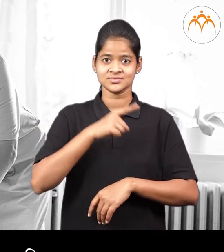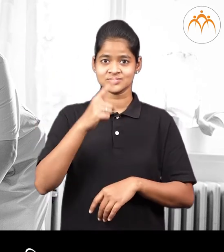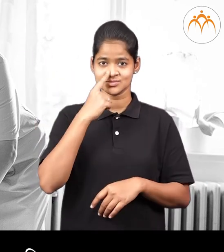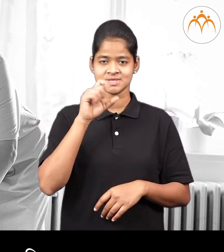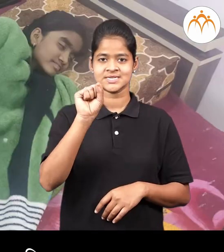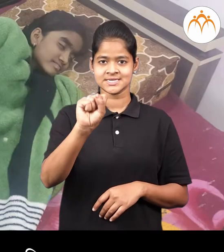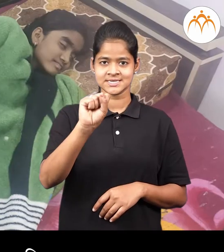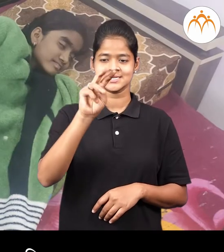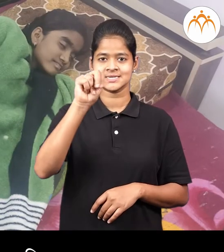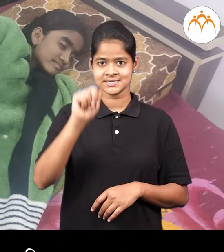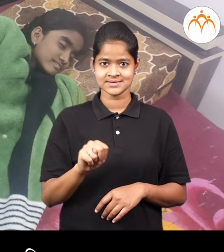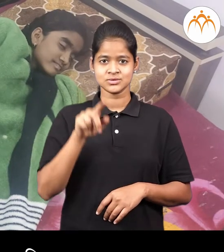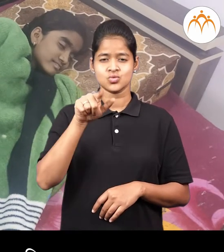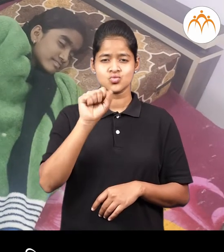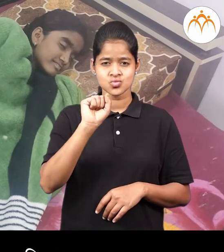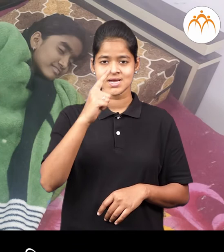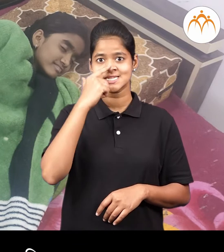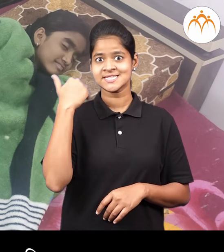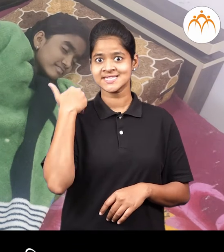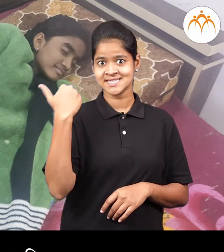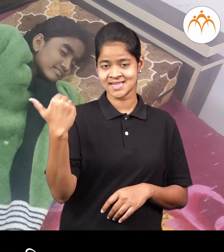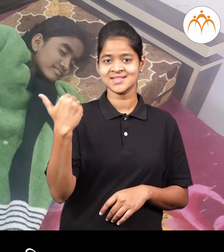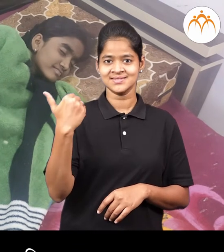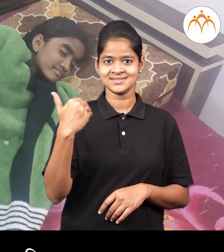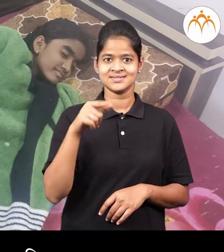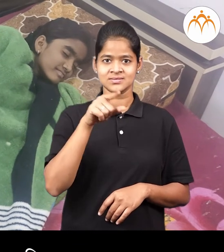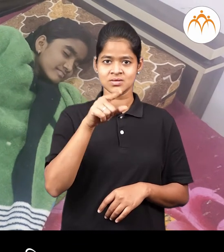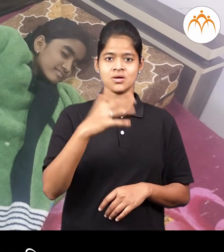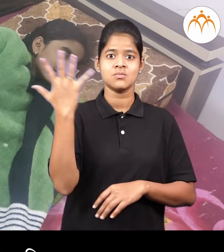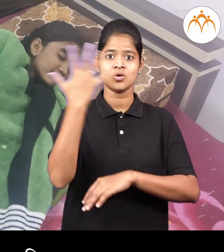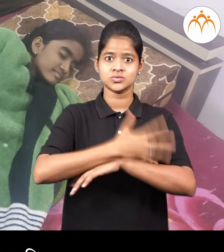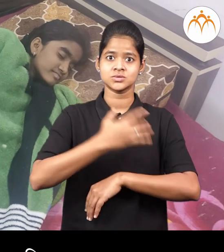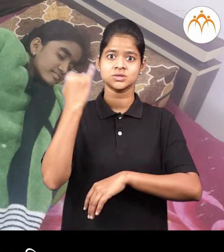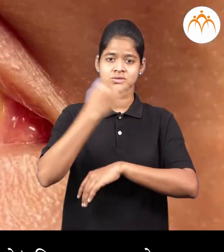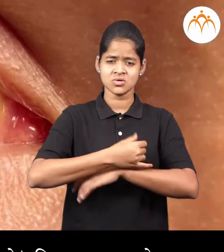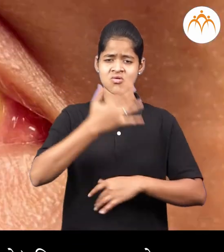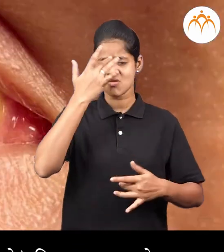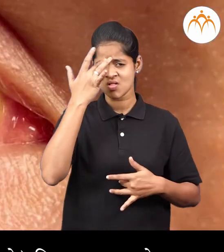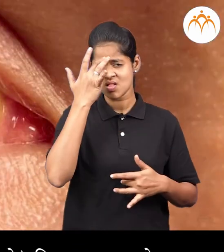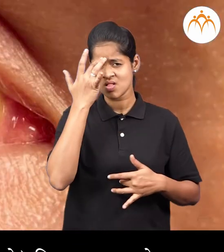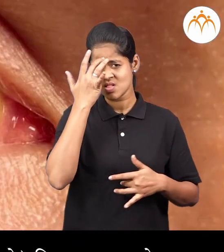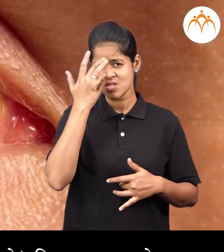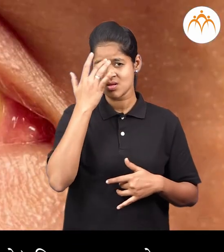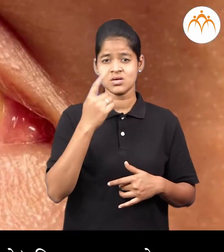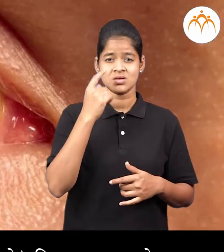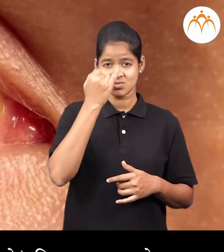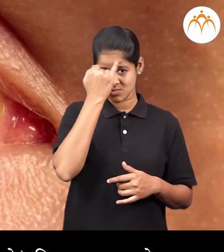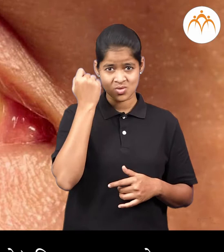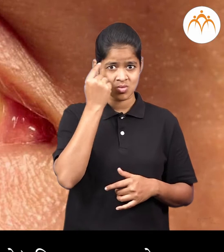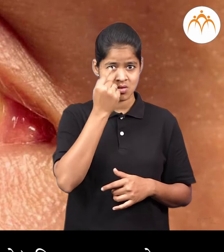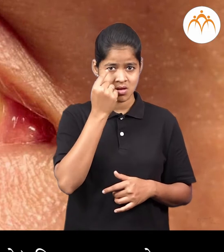एकदा सनाचा ताईला पाच सहा दिवस तापाला तीचे डोडे पिवल सर,